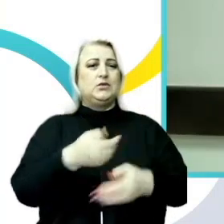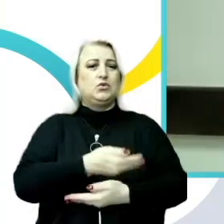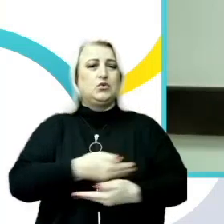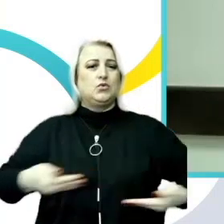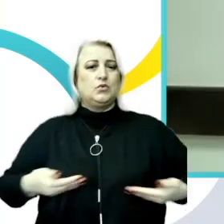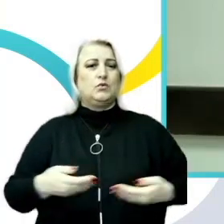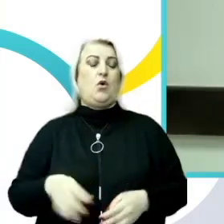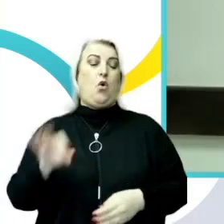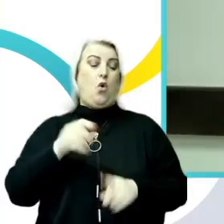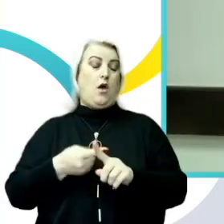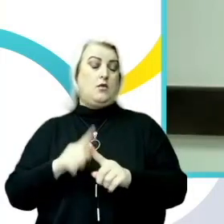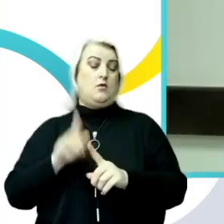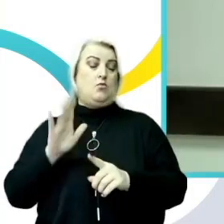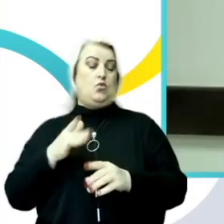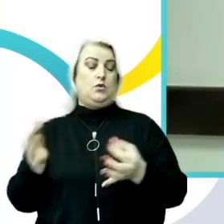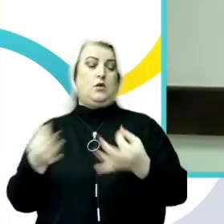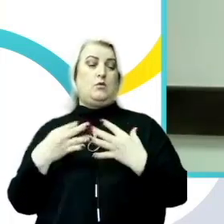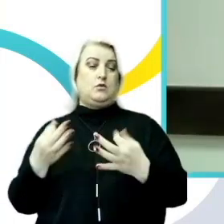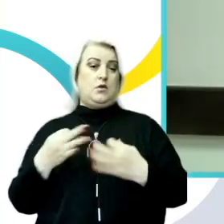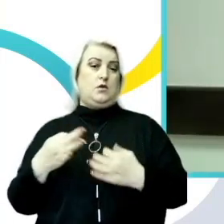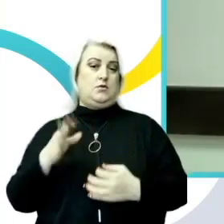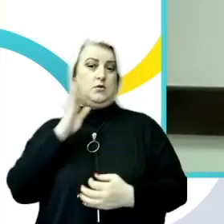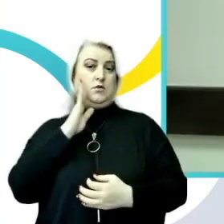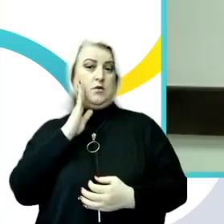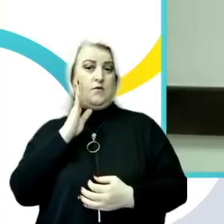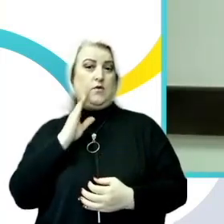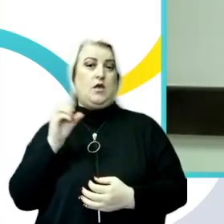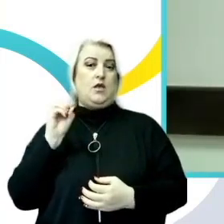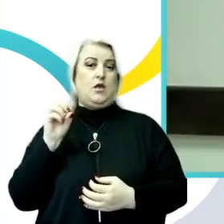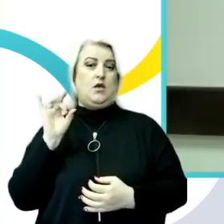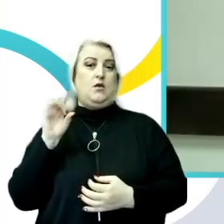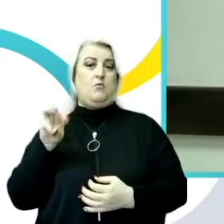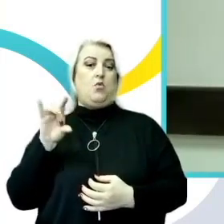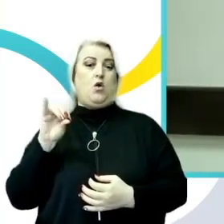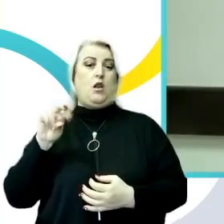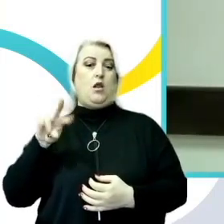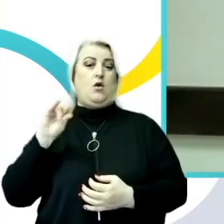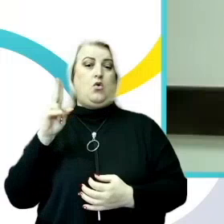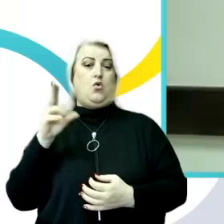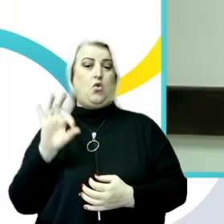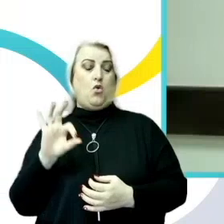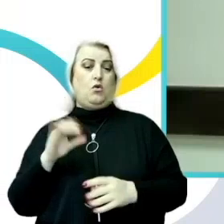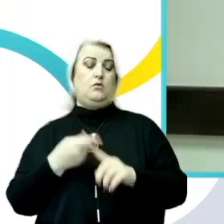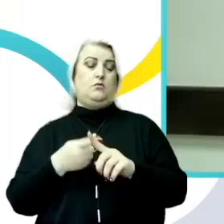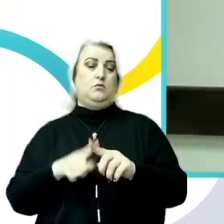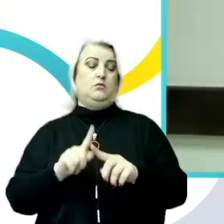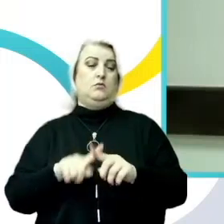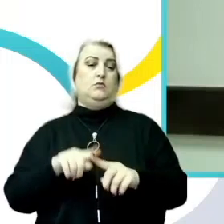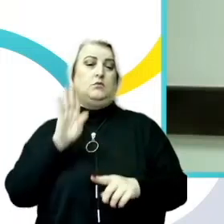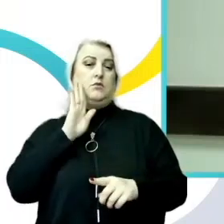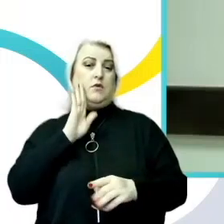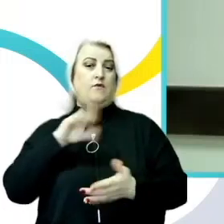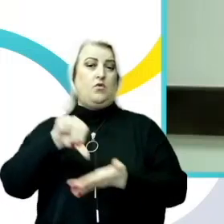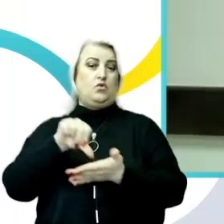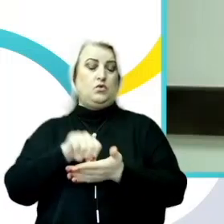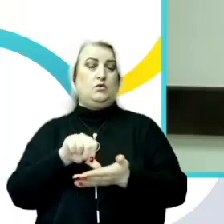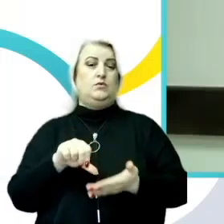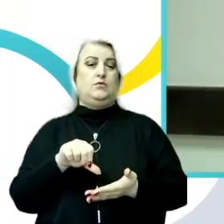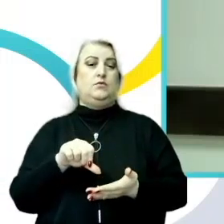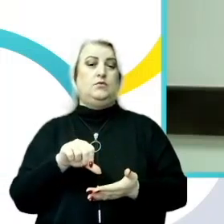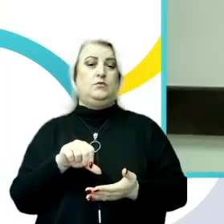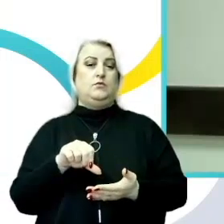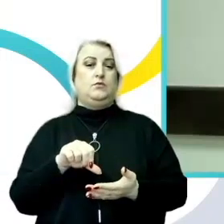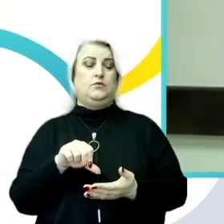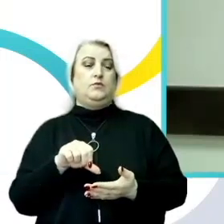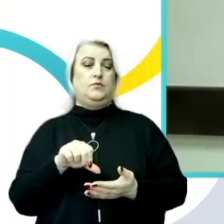Alexandra Ermoleco, care este una dintre autoarile studiului și face parte din echipa centrului partener pentru dezvoltare. Alexandra, pe lângă